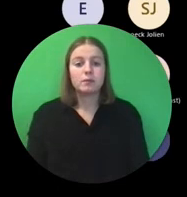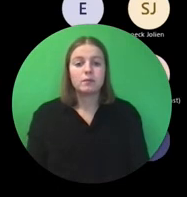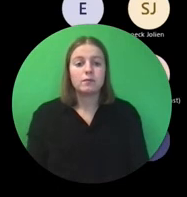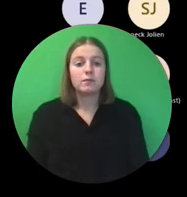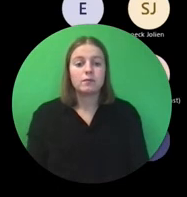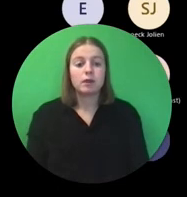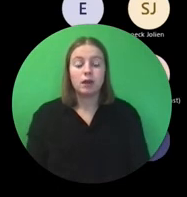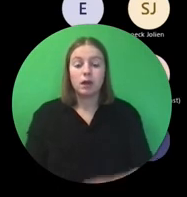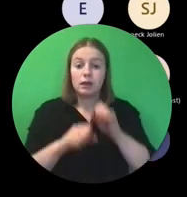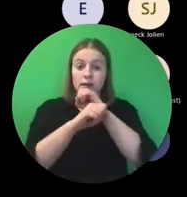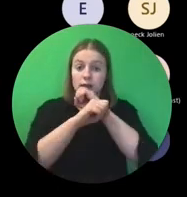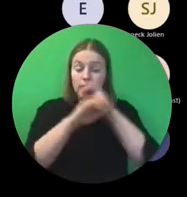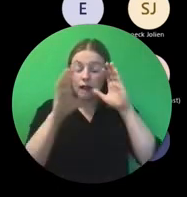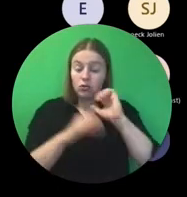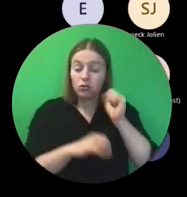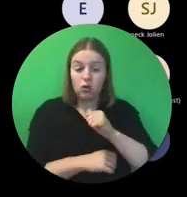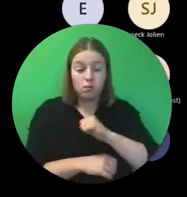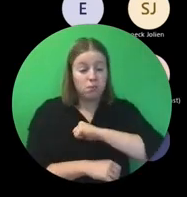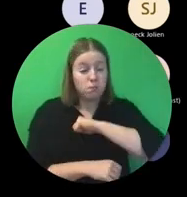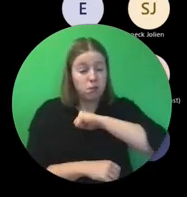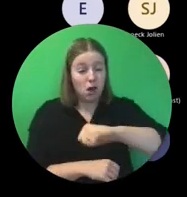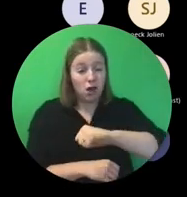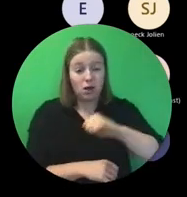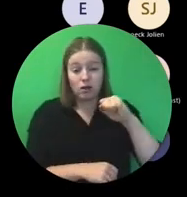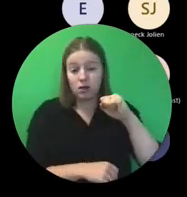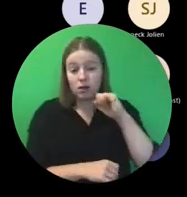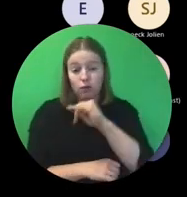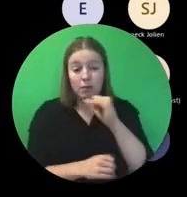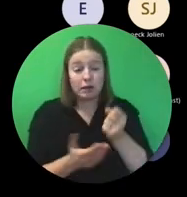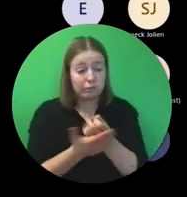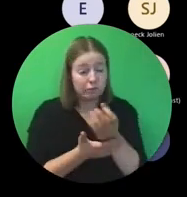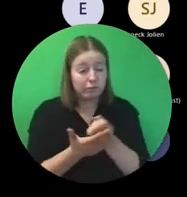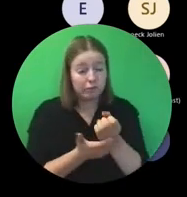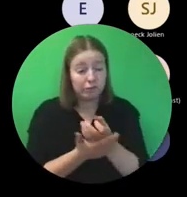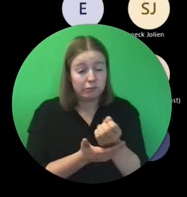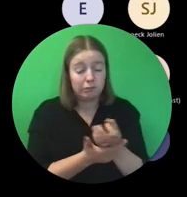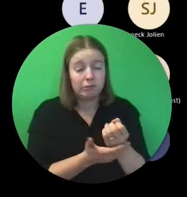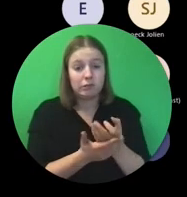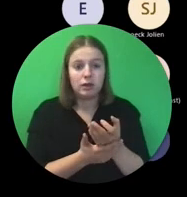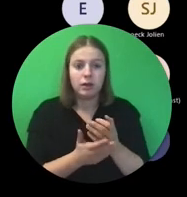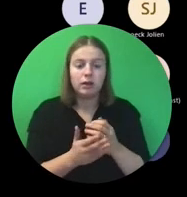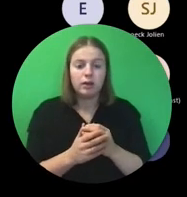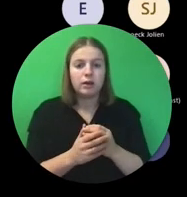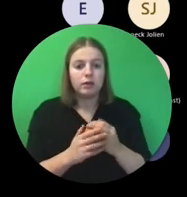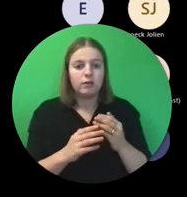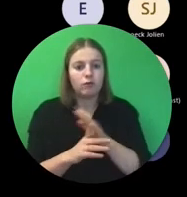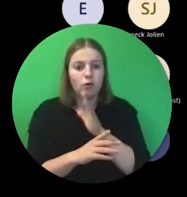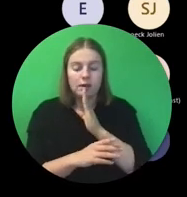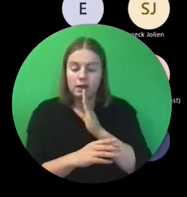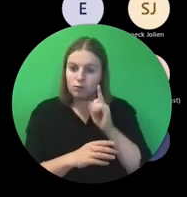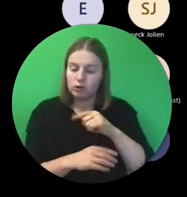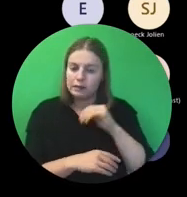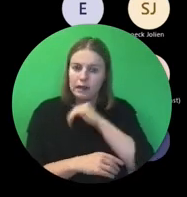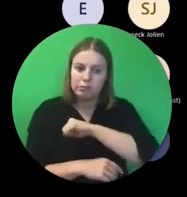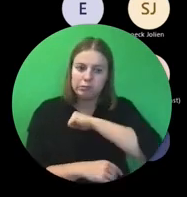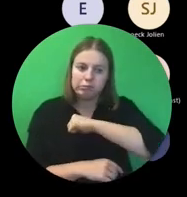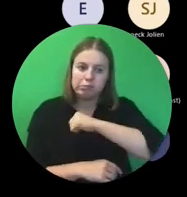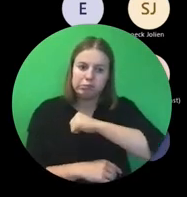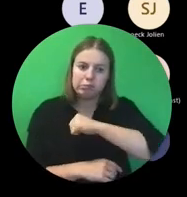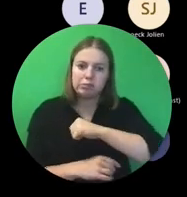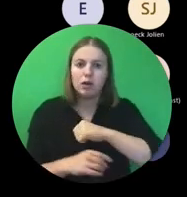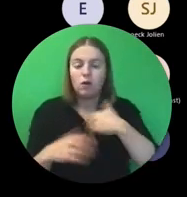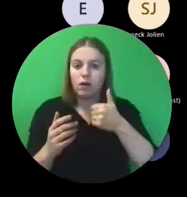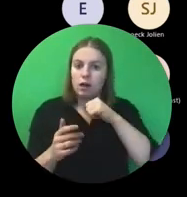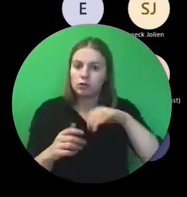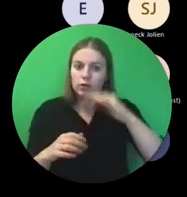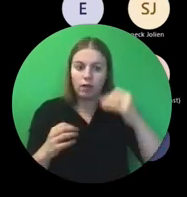Nu mocht het toch te snel gaan. Ik heb deze voormiddag gemerkt, heb ik echt wel heel snel moeten gaan. Of als het